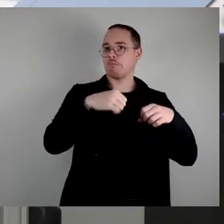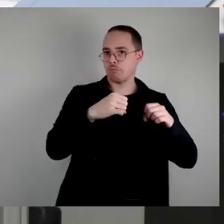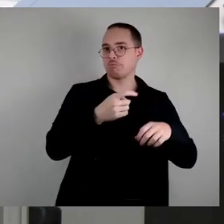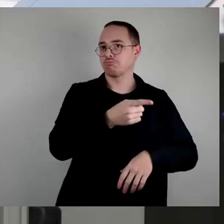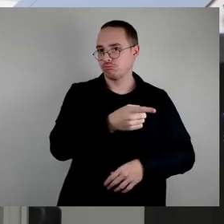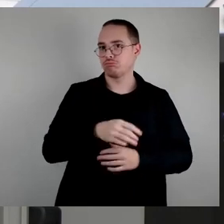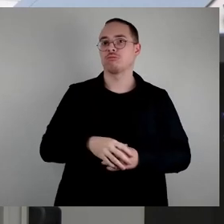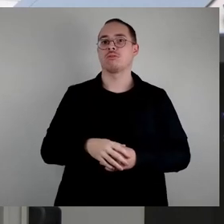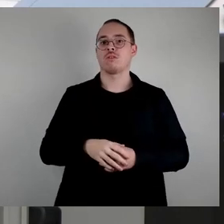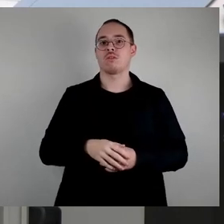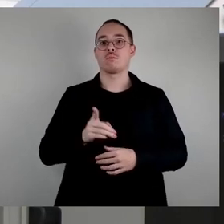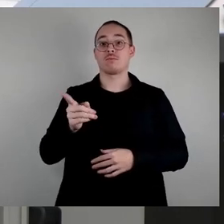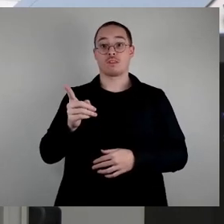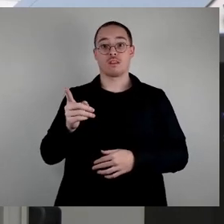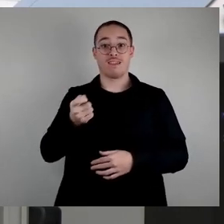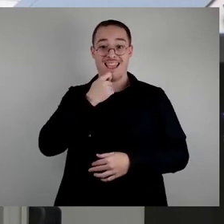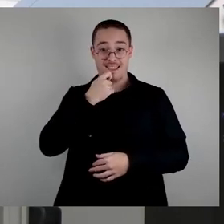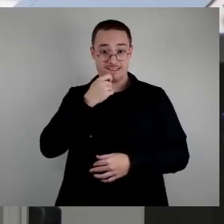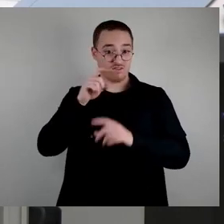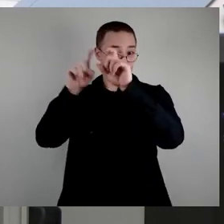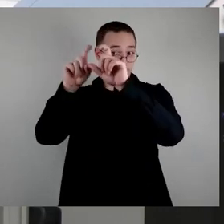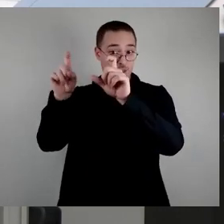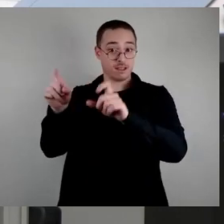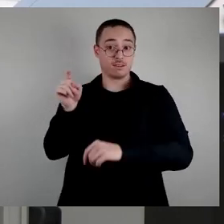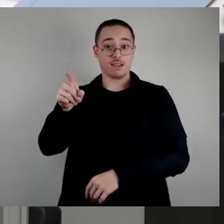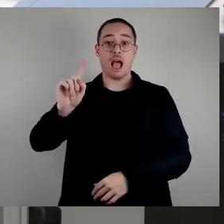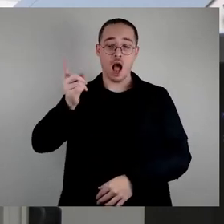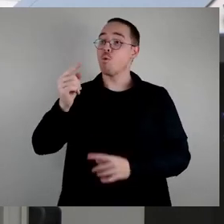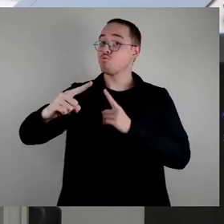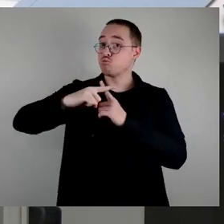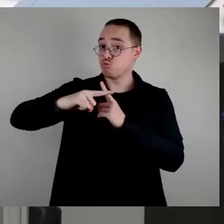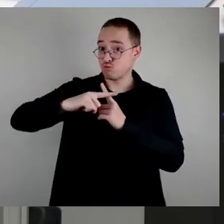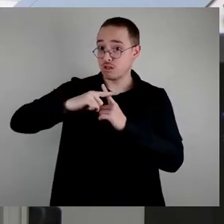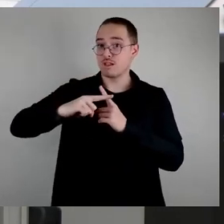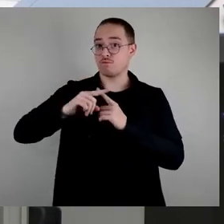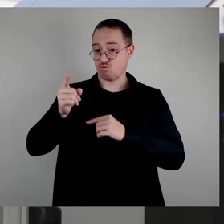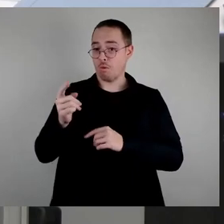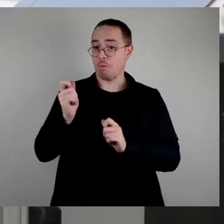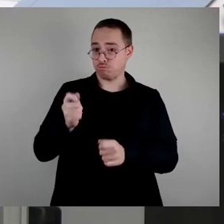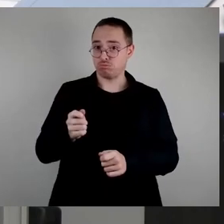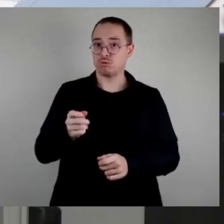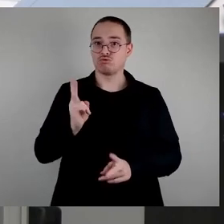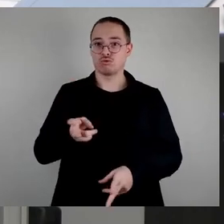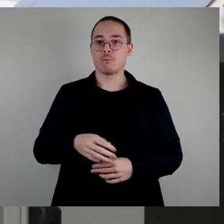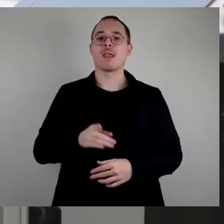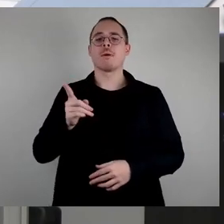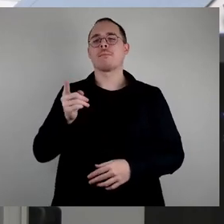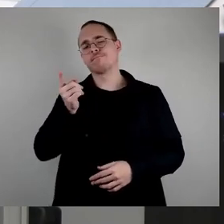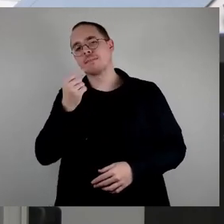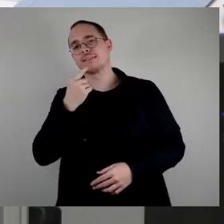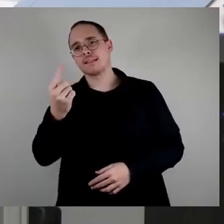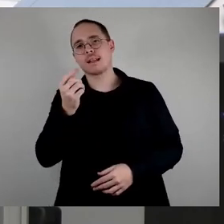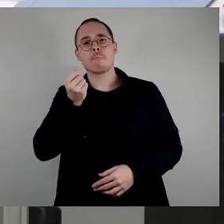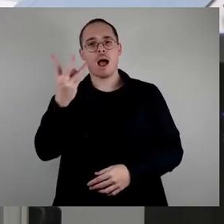Essensanbieter haben ihn im Wesentlichen auch positiv beschieden. Sie haben natürlich gesagt, da hatte Herr Dietze recht, ein paar Problemchen